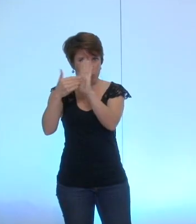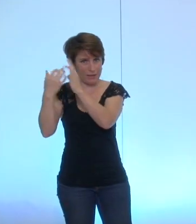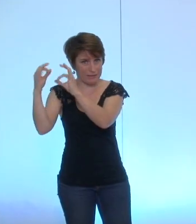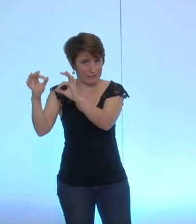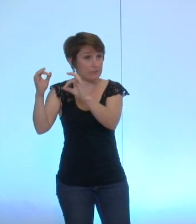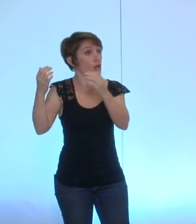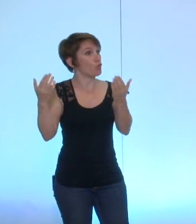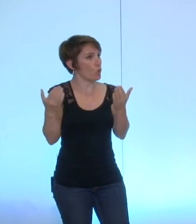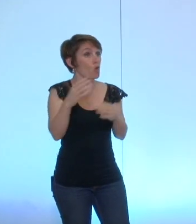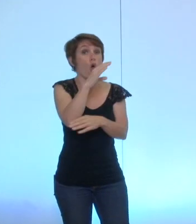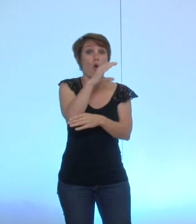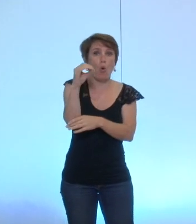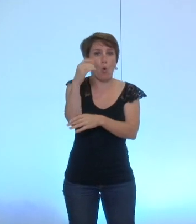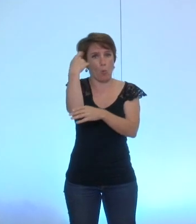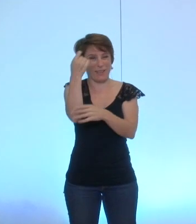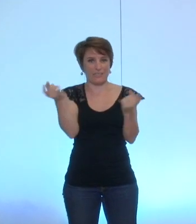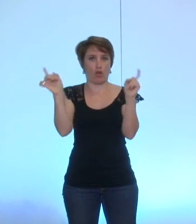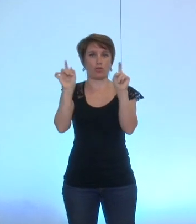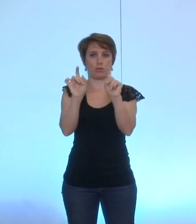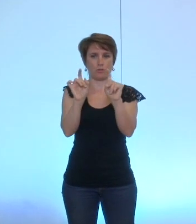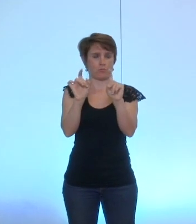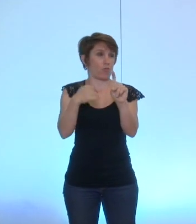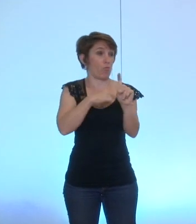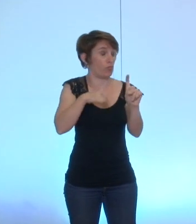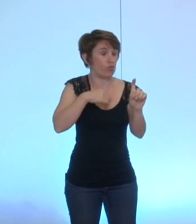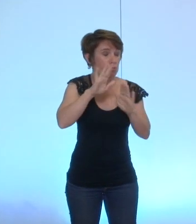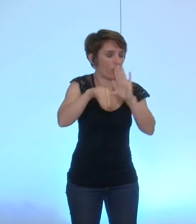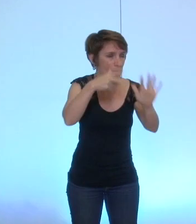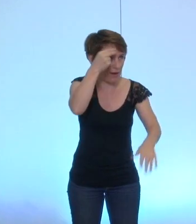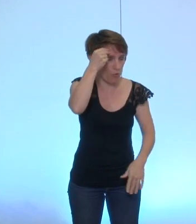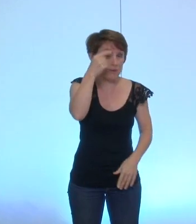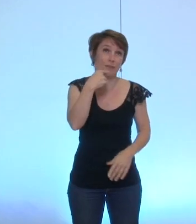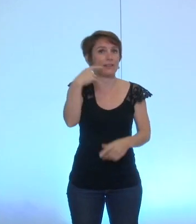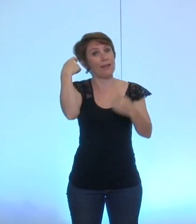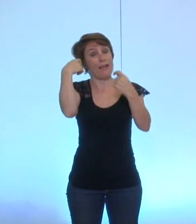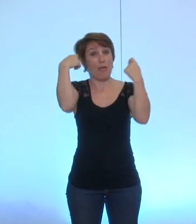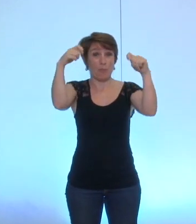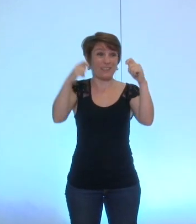présidence cette co-présidence nous l'avions d'ailleurs mal comprise cette présidence à trois